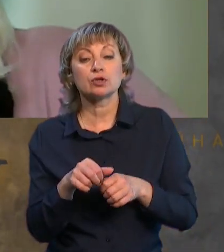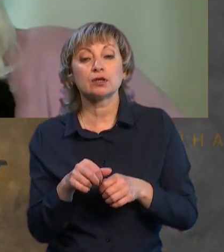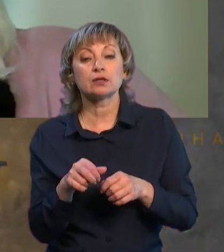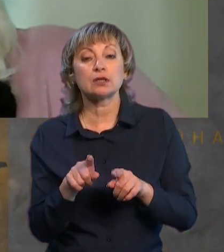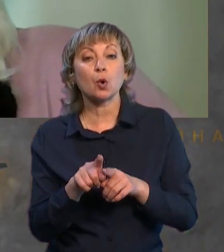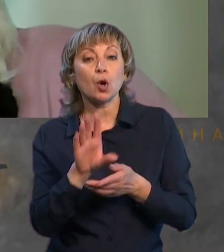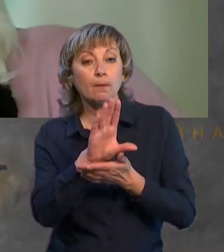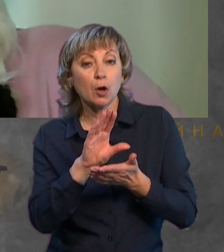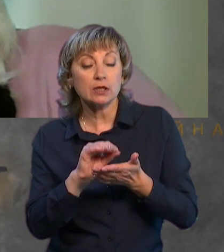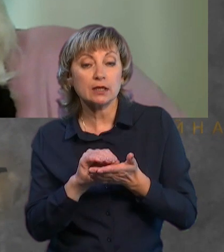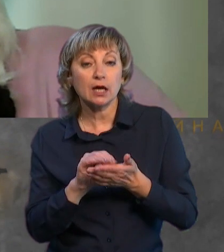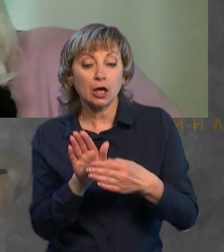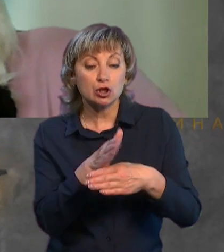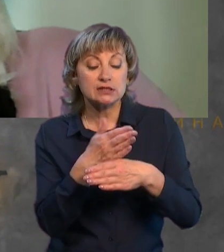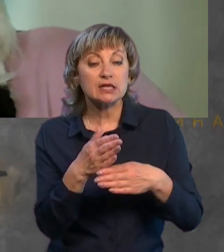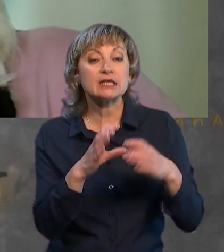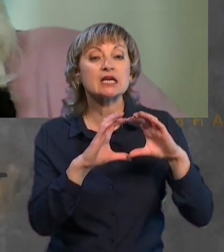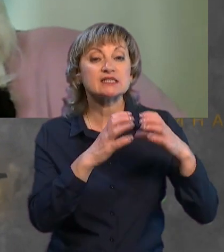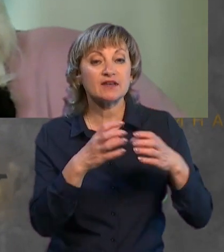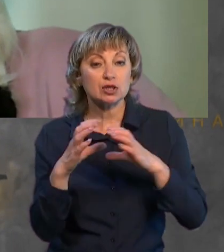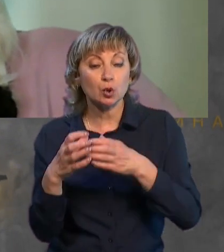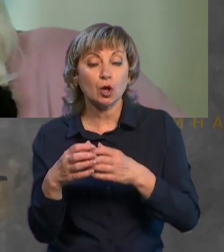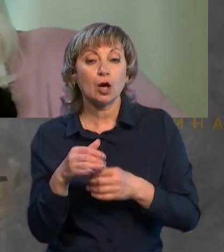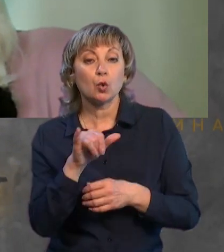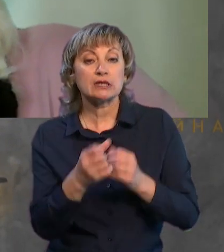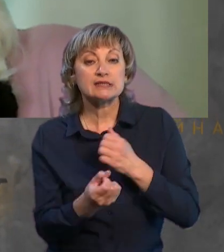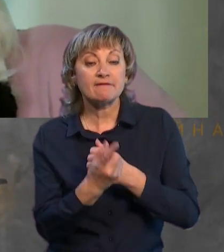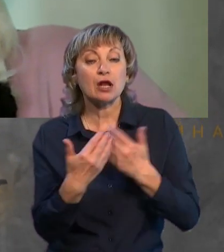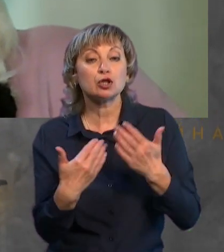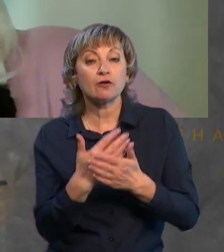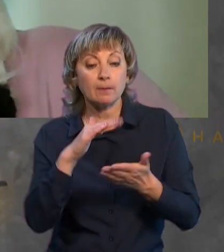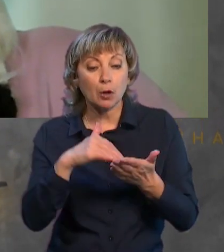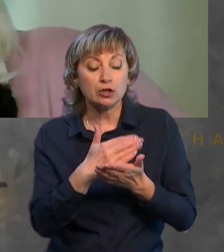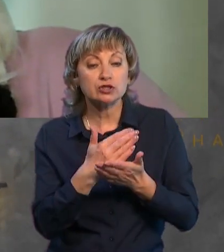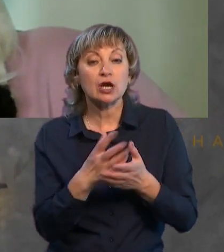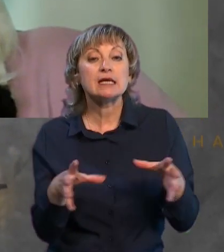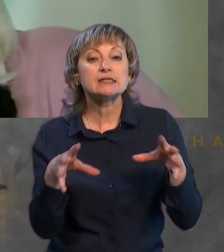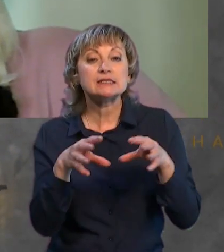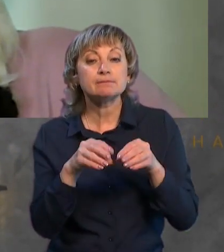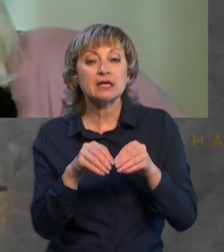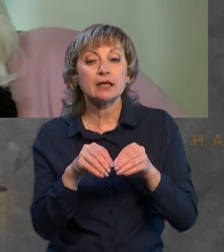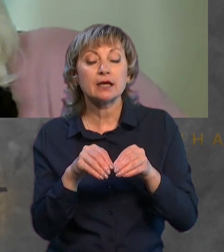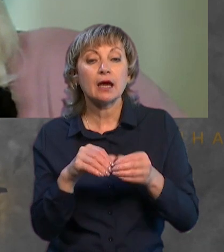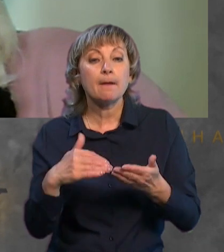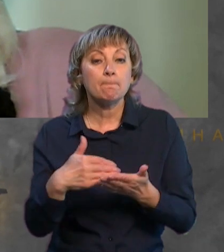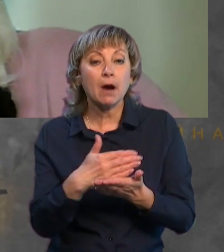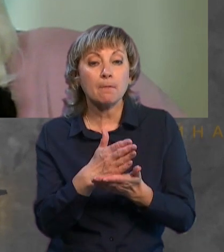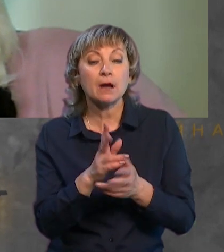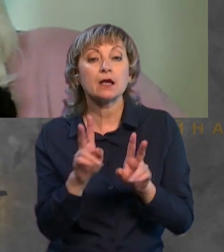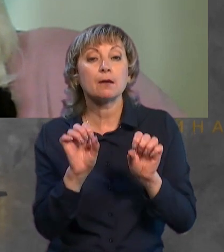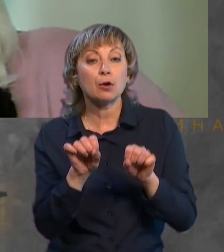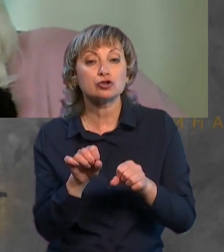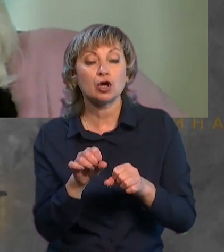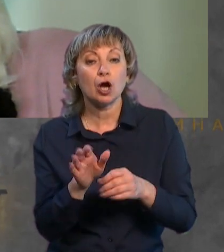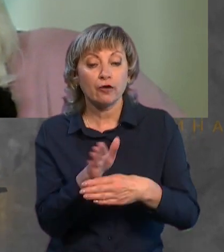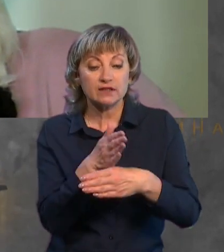моделі. І розділення світу. Я вам нагадаю, що у них з'являються нові політичні спільні мапи, які можна ділити